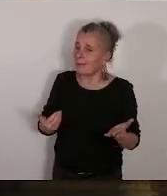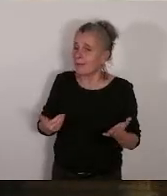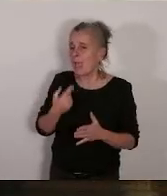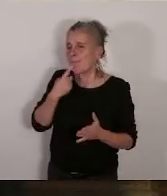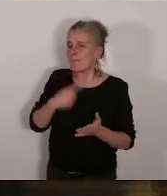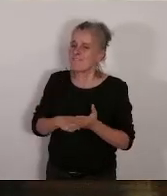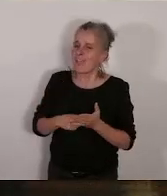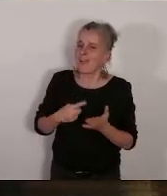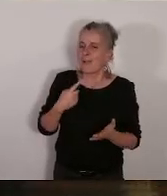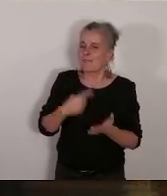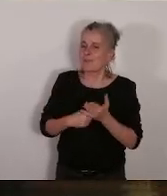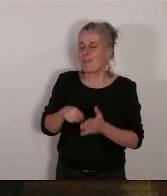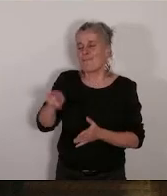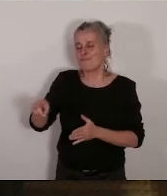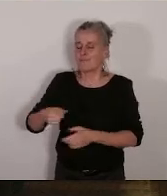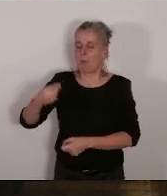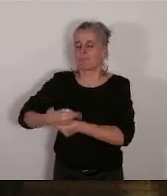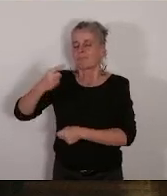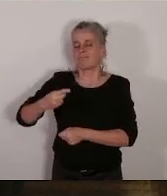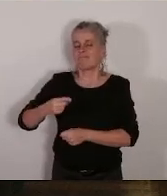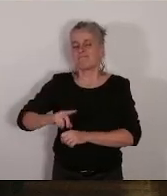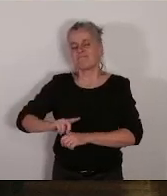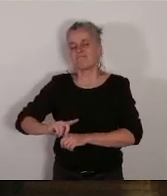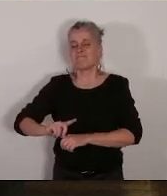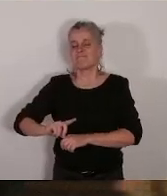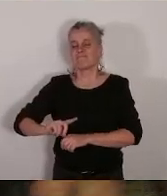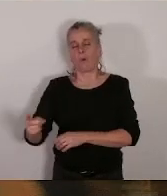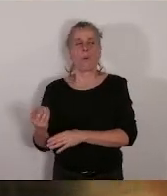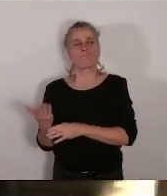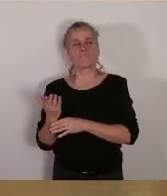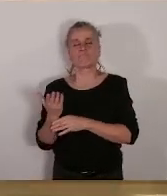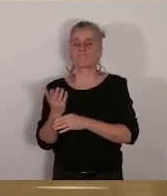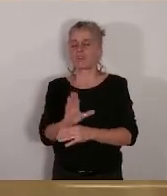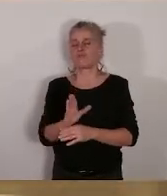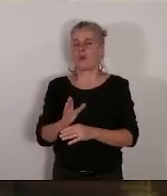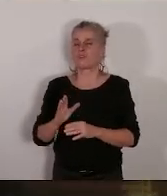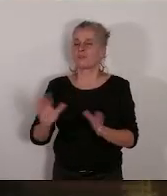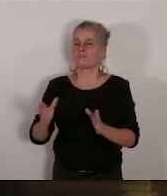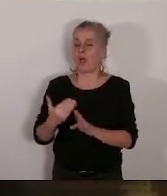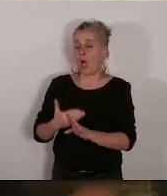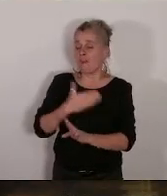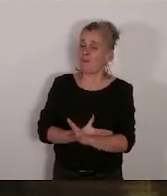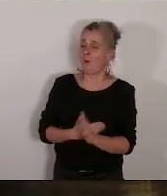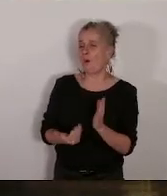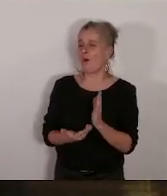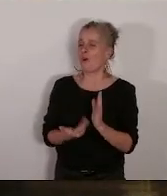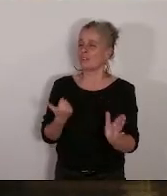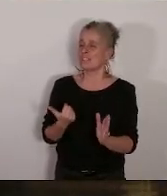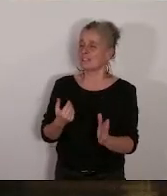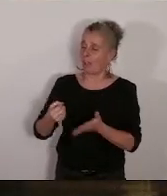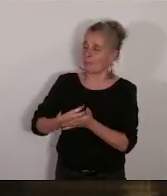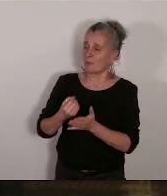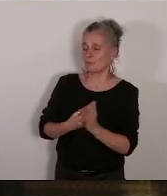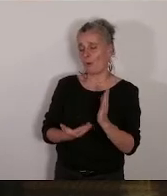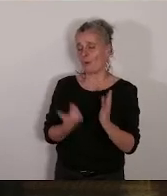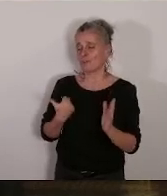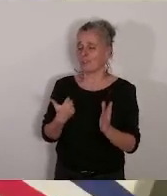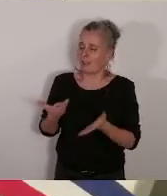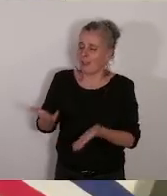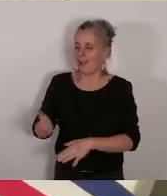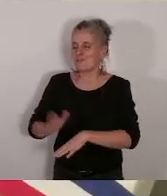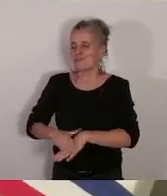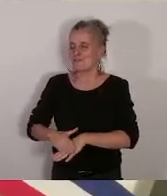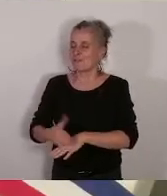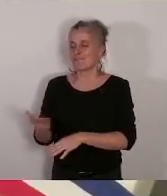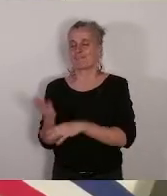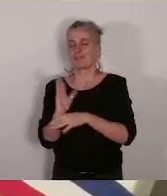coup d'autorité mettre en place présenter ce rapport c'est pas très fair play bon c'est comme vous voulez je